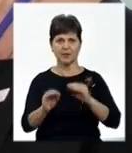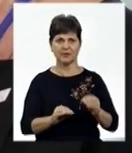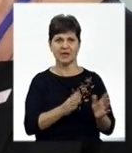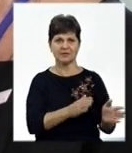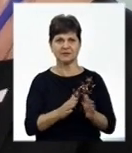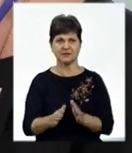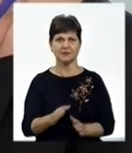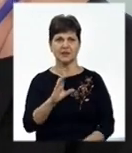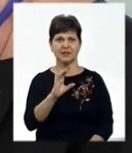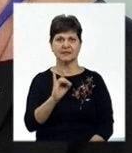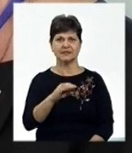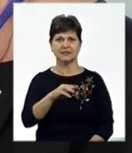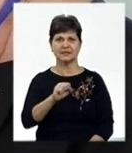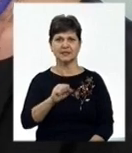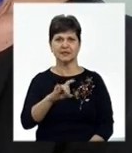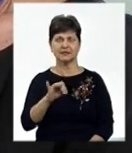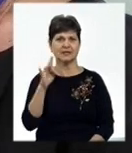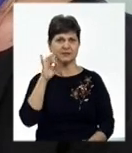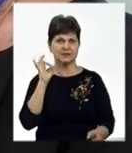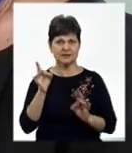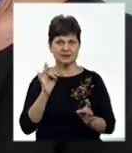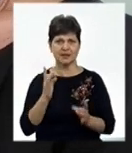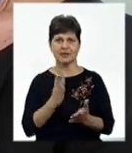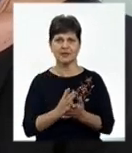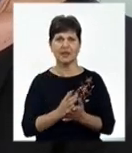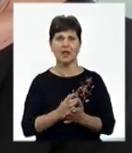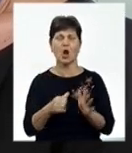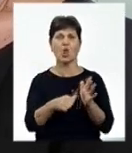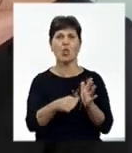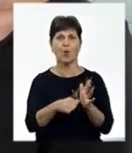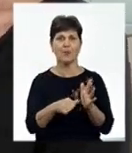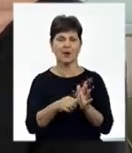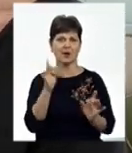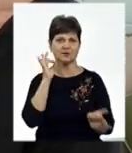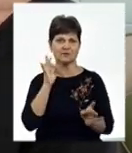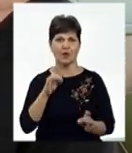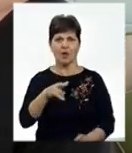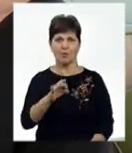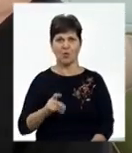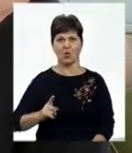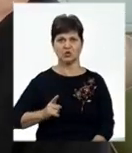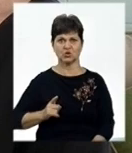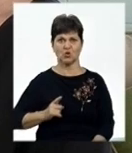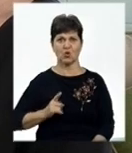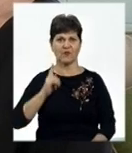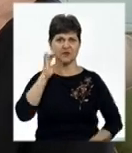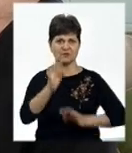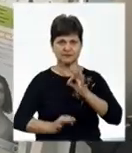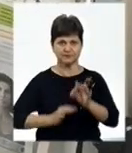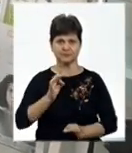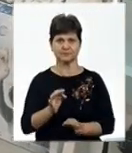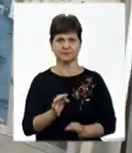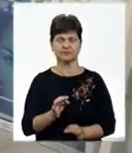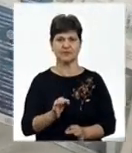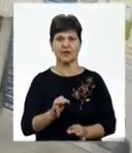сигналізації, тривожна кнопка, тут буде цілодобове чергування.